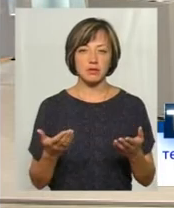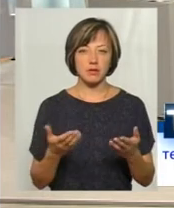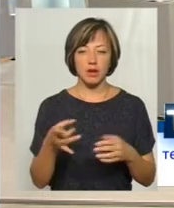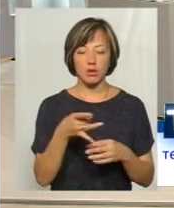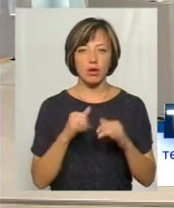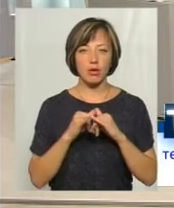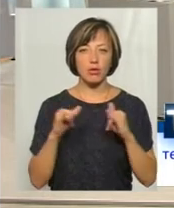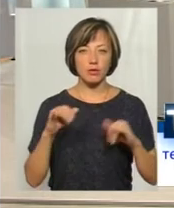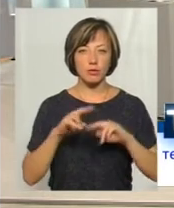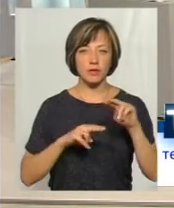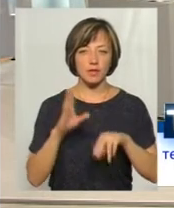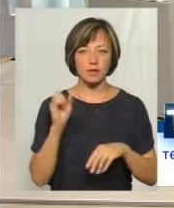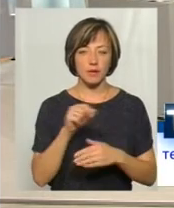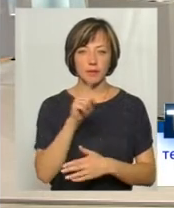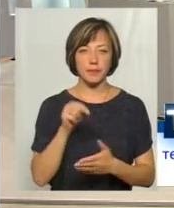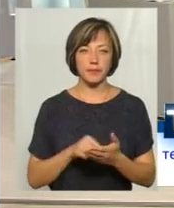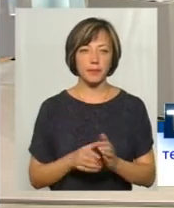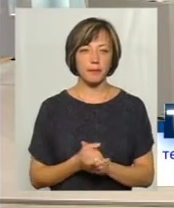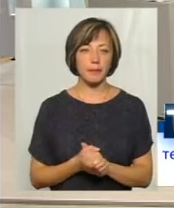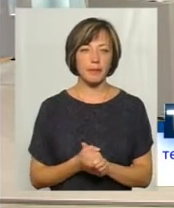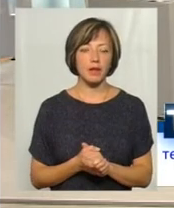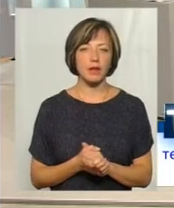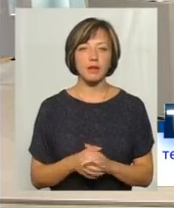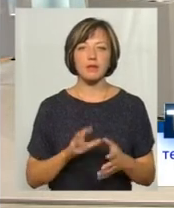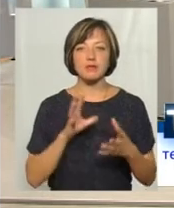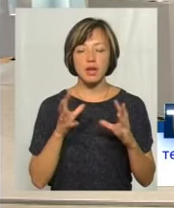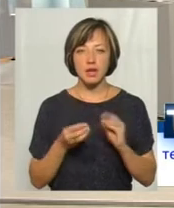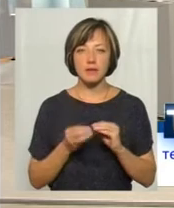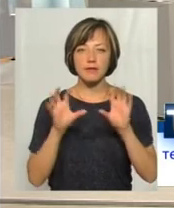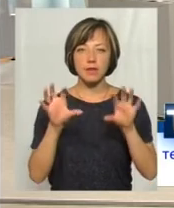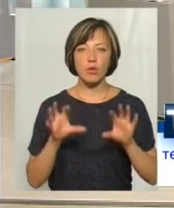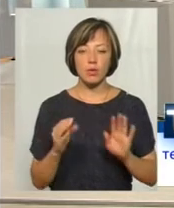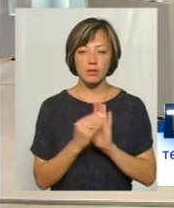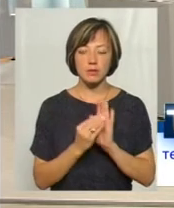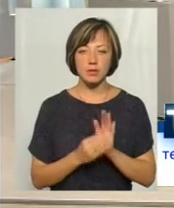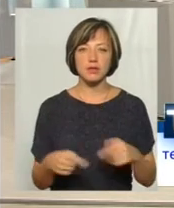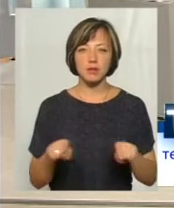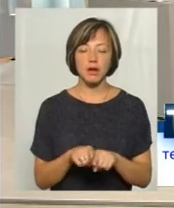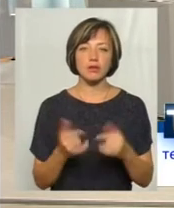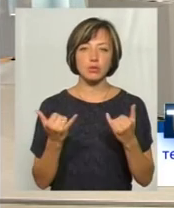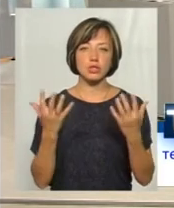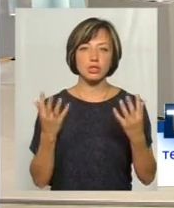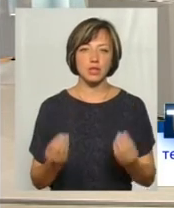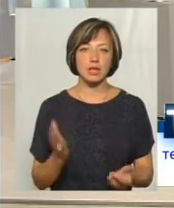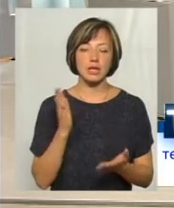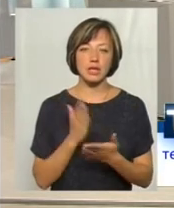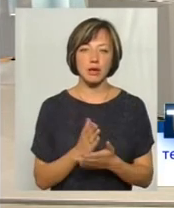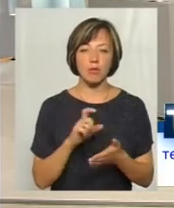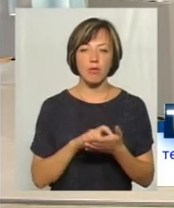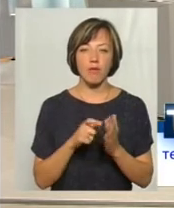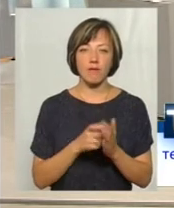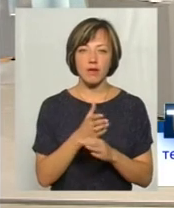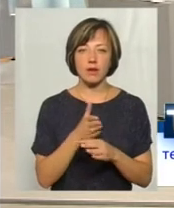регіонального розвитку і будівництва? Ну, взагалі, в законі сказано так. На сьогоднішній день у нас є по квартирних